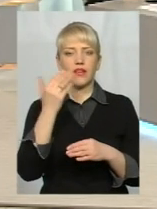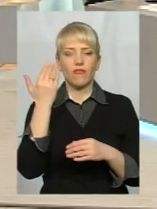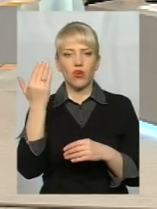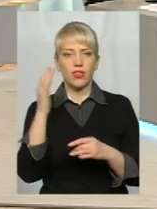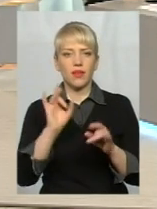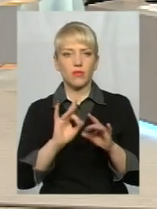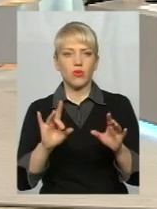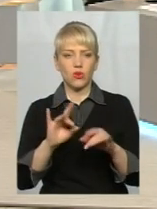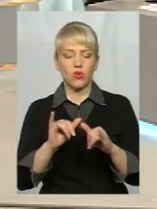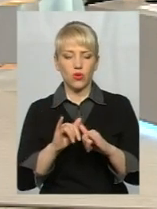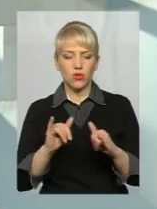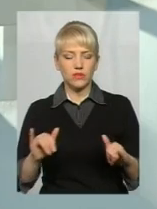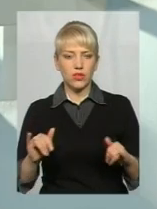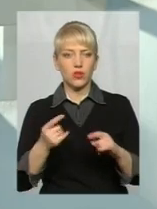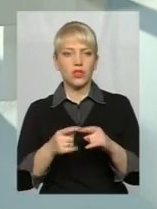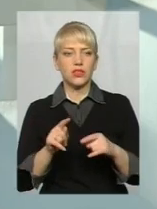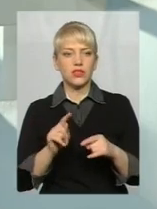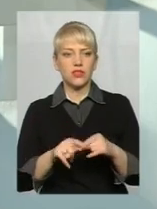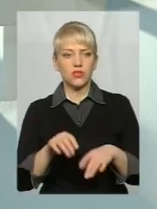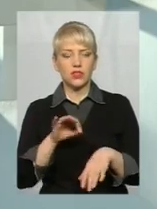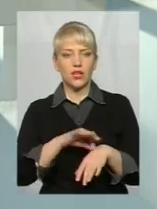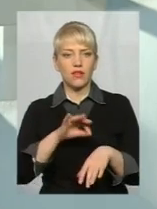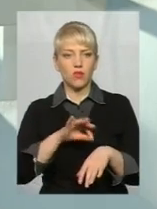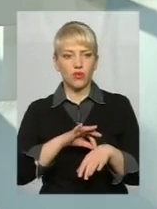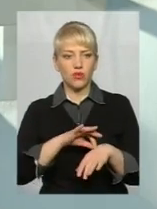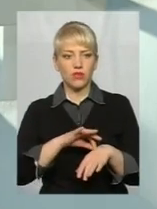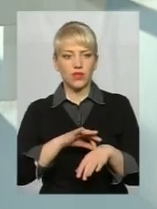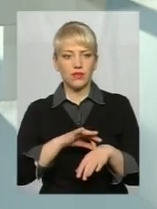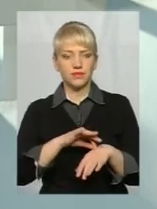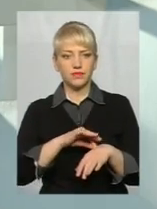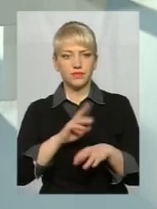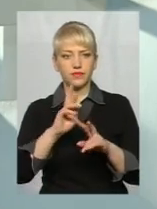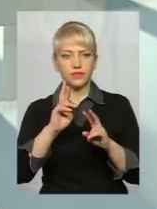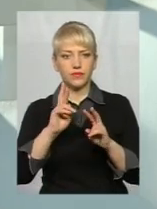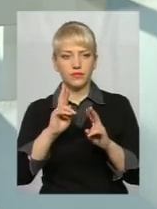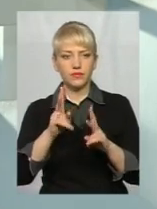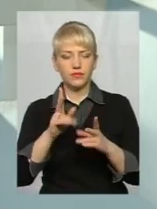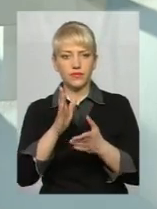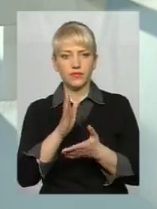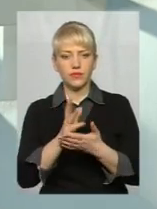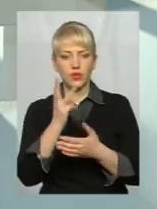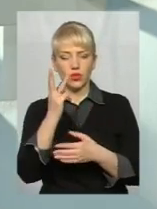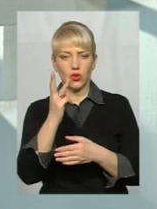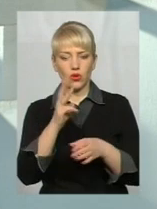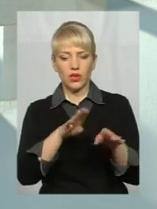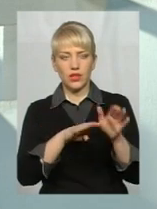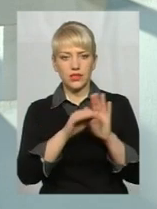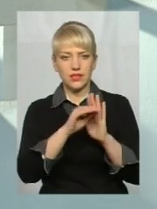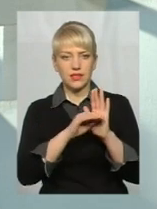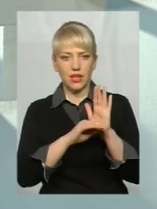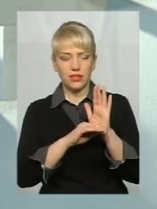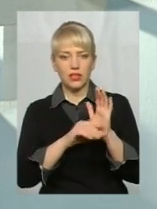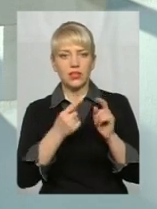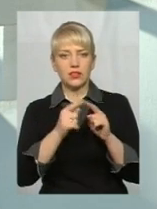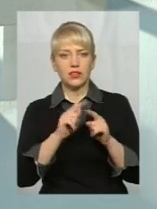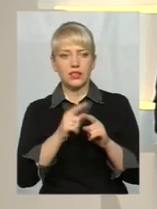розвиток цього захворювання або симптома як наявність трьох стадій. І перша стадія – це